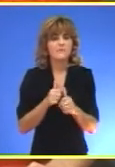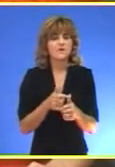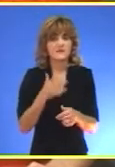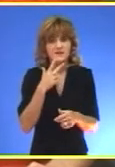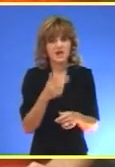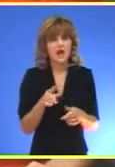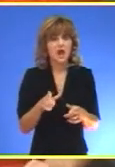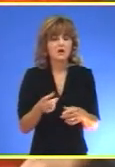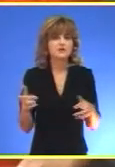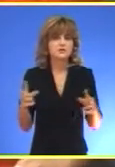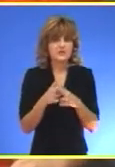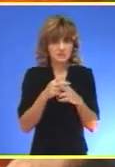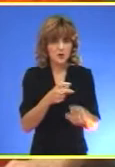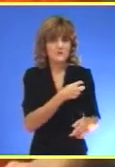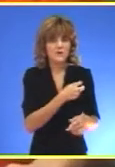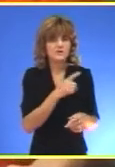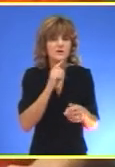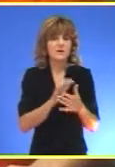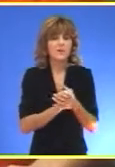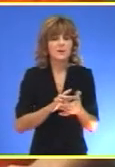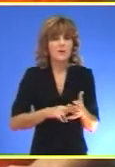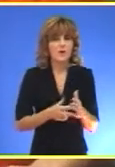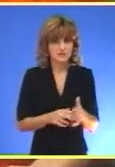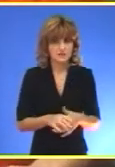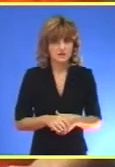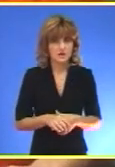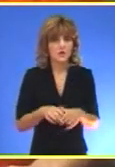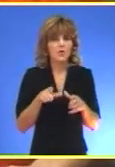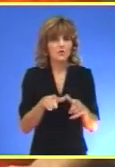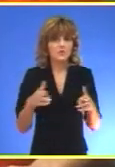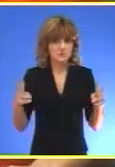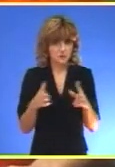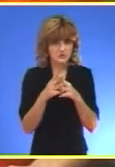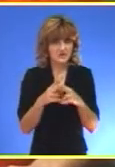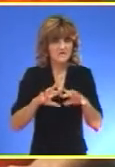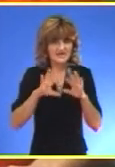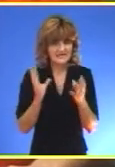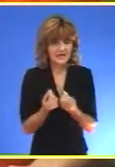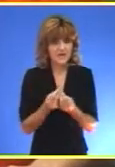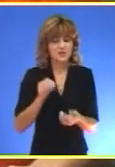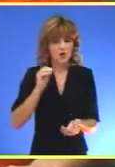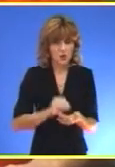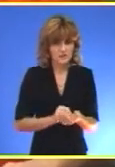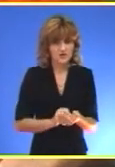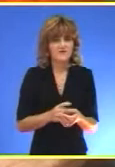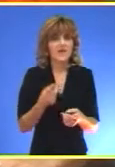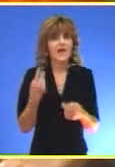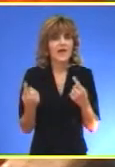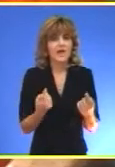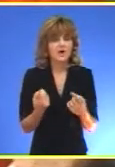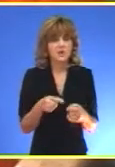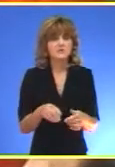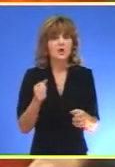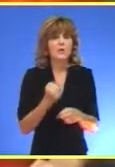Susreo se sa predstavnicima Političkog i privrednog života Lođa A u tim susretima Zajednički je konstatovano Da ekonomski bum